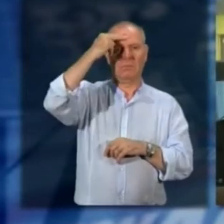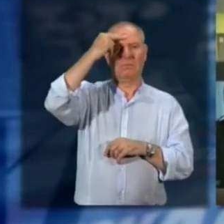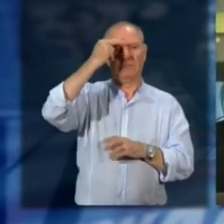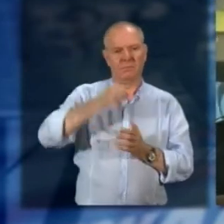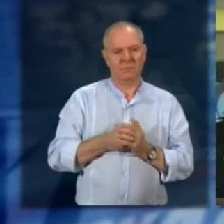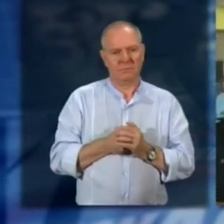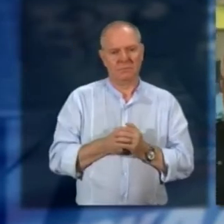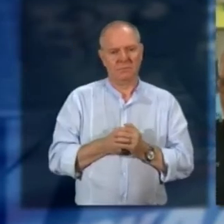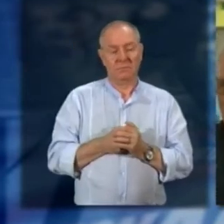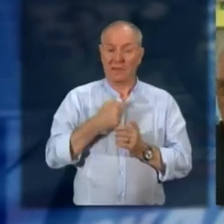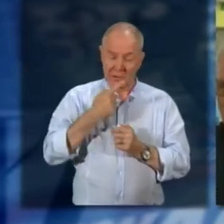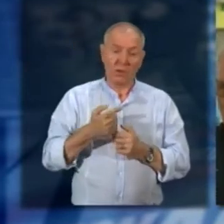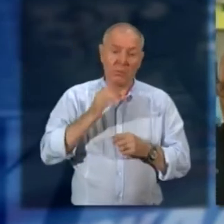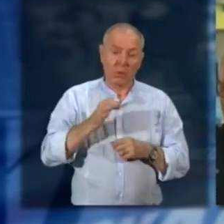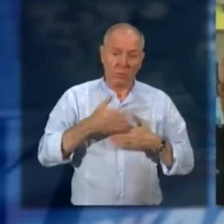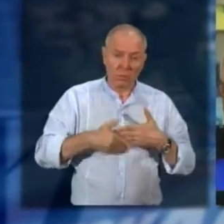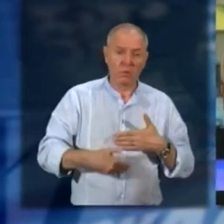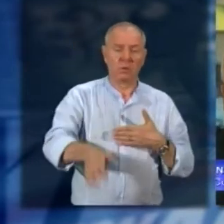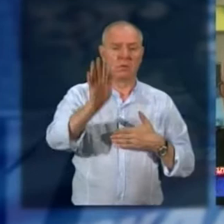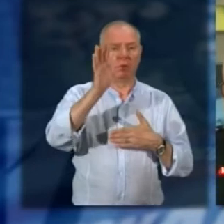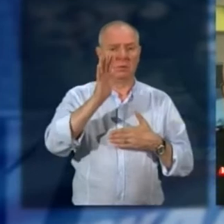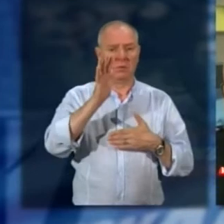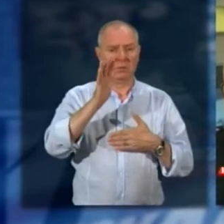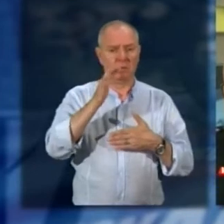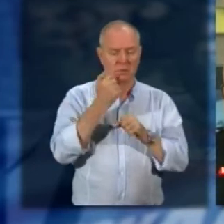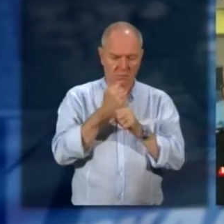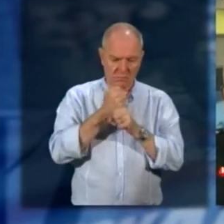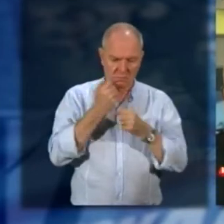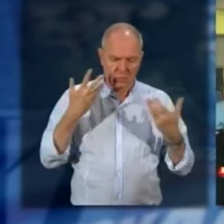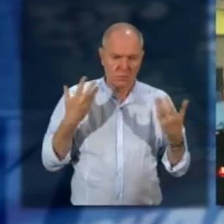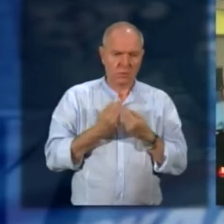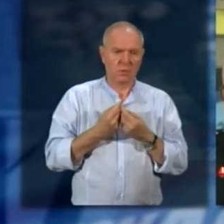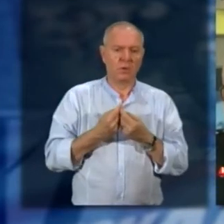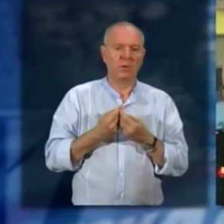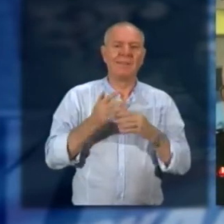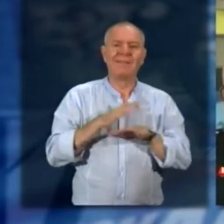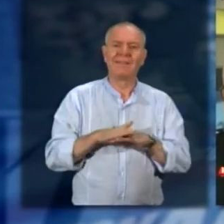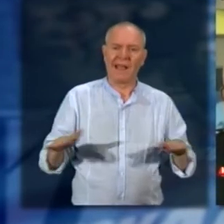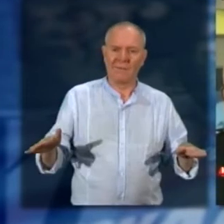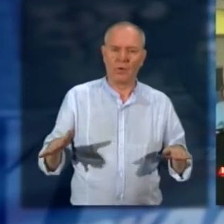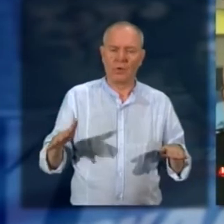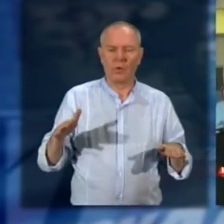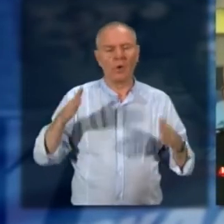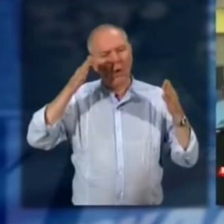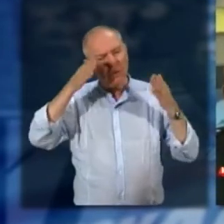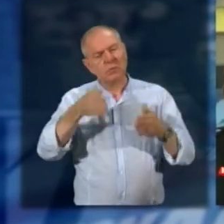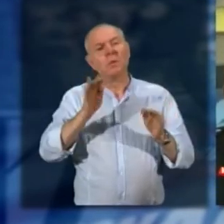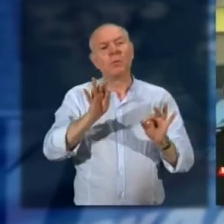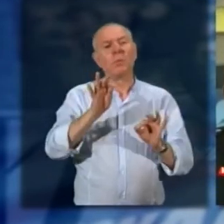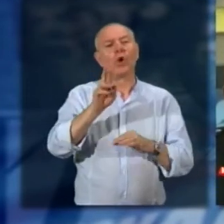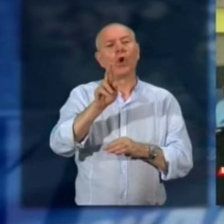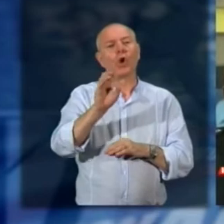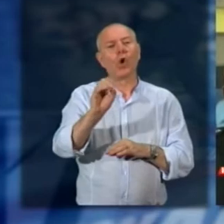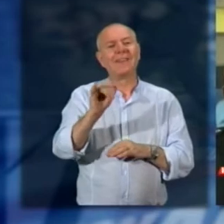di un tavolo di lavoro che mette insieme diciamo così gli stakeholder del territorio su Gianni Rodari in particolare la